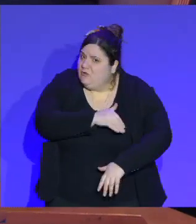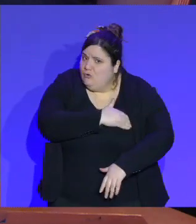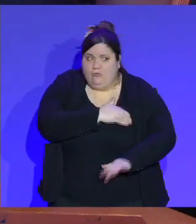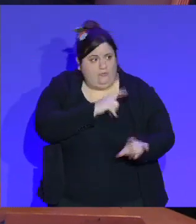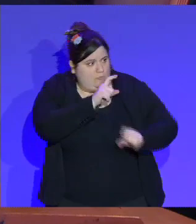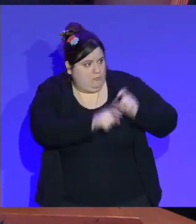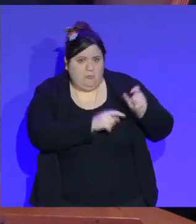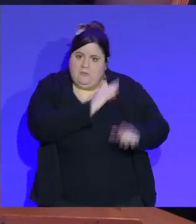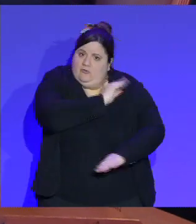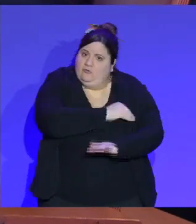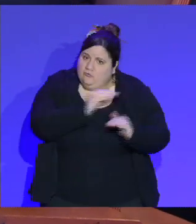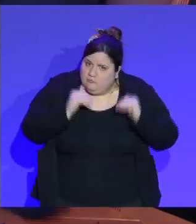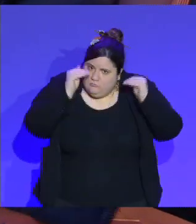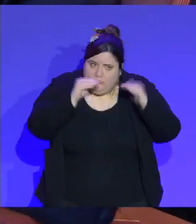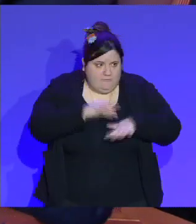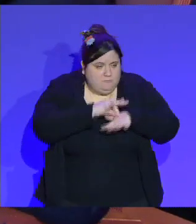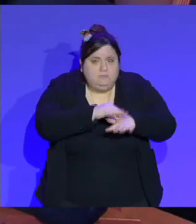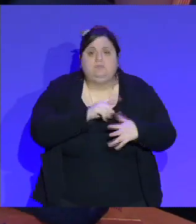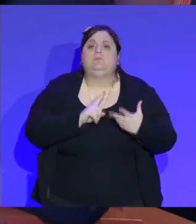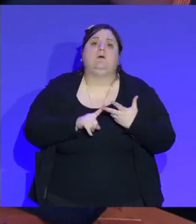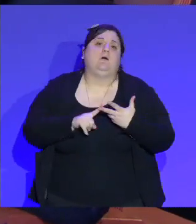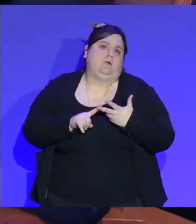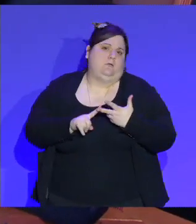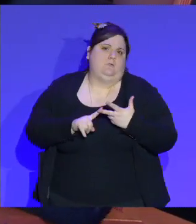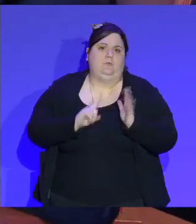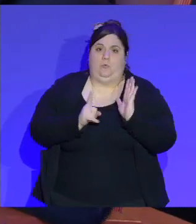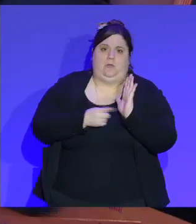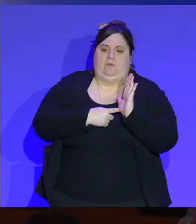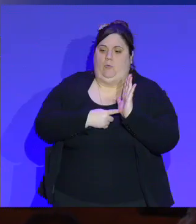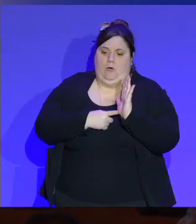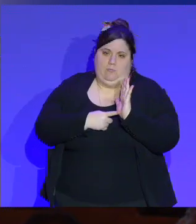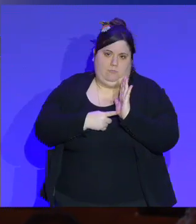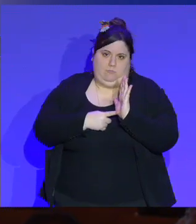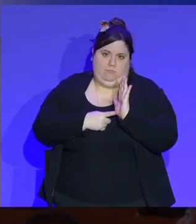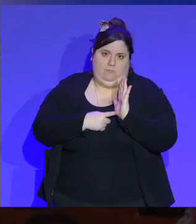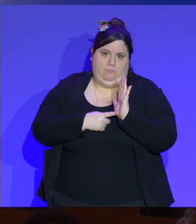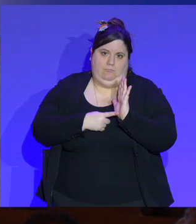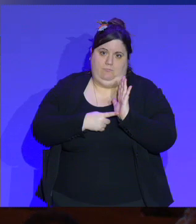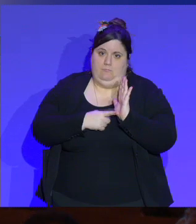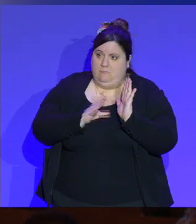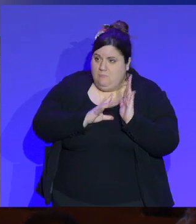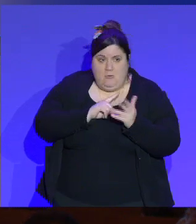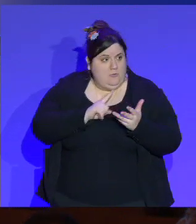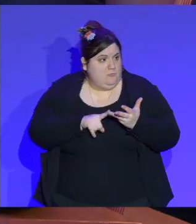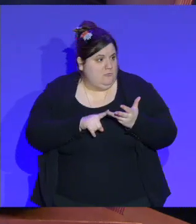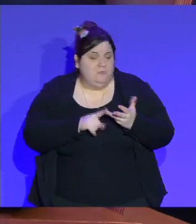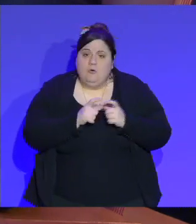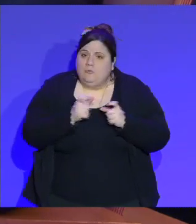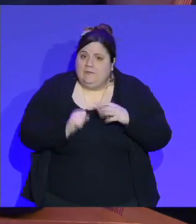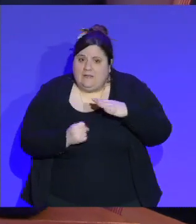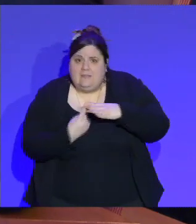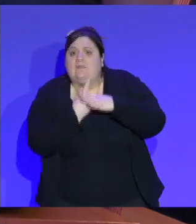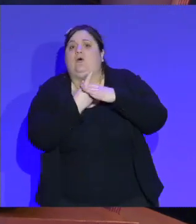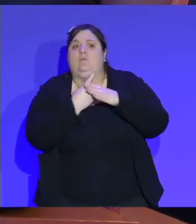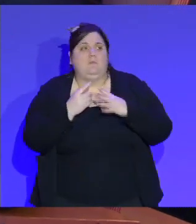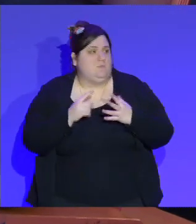les fédérations, mais aussi des start-up, les enceintes sportives, les médias, etc. Alors,